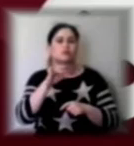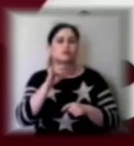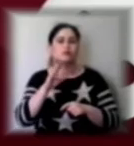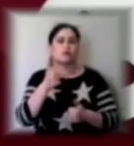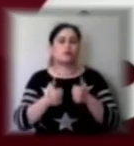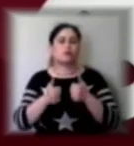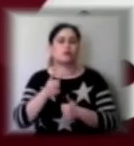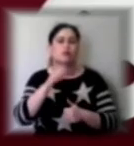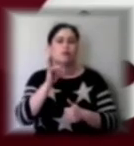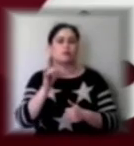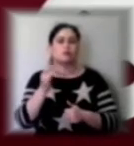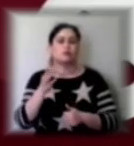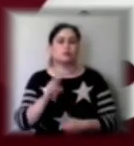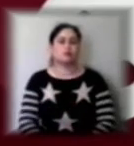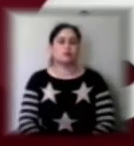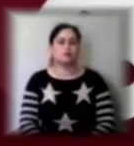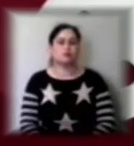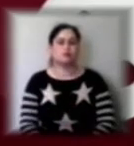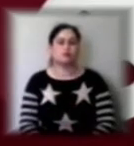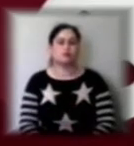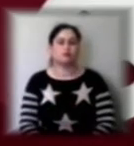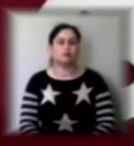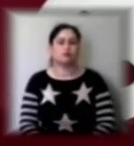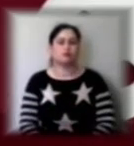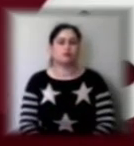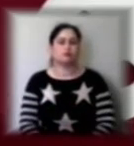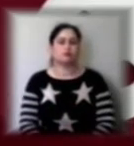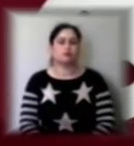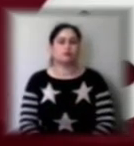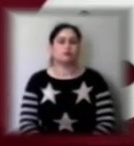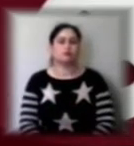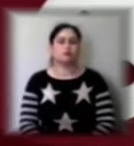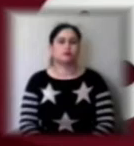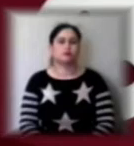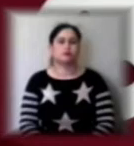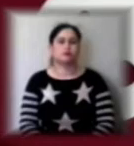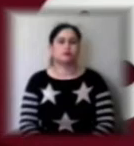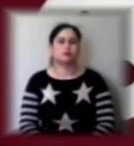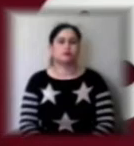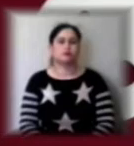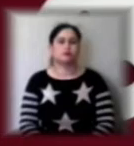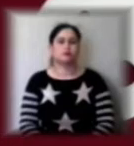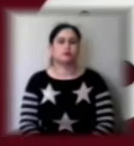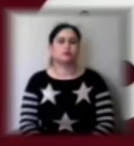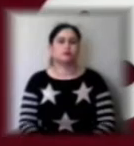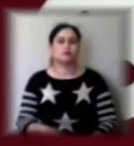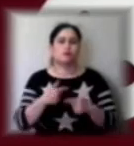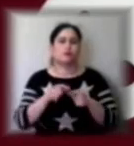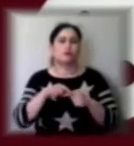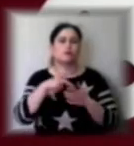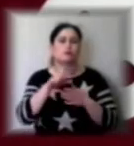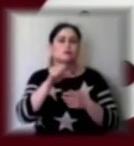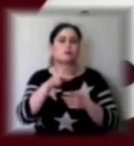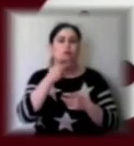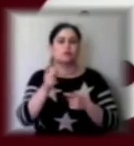директора школи 34-ї школи, де я була членом конкурсної комісії. Я підійшов до зали і побачив, що міський голова